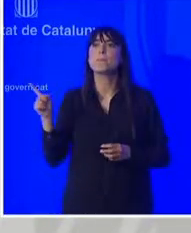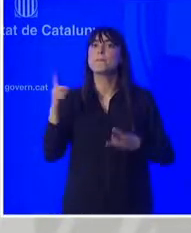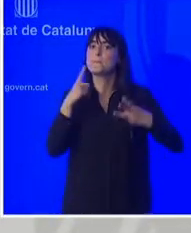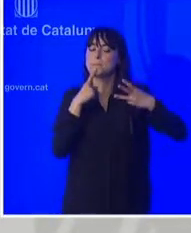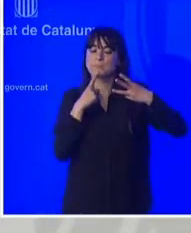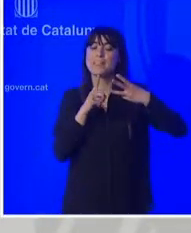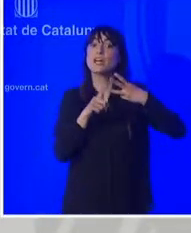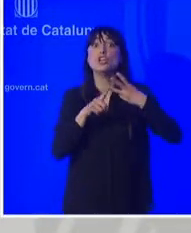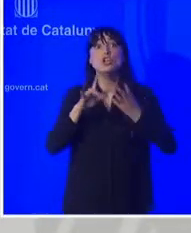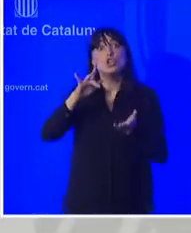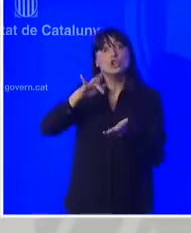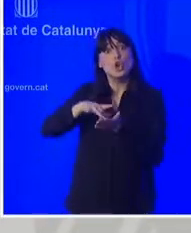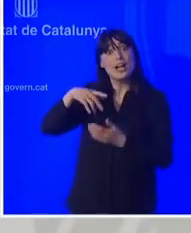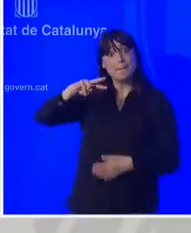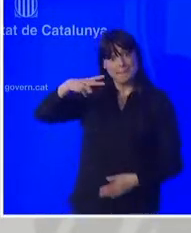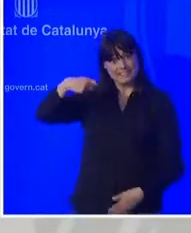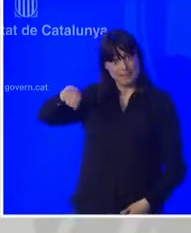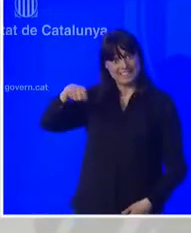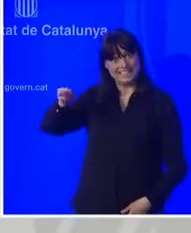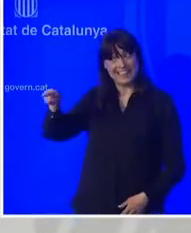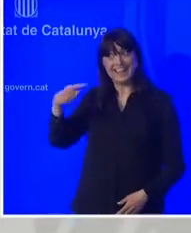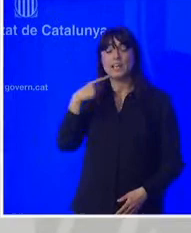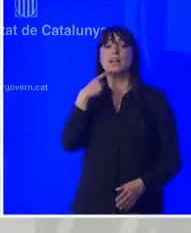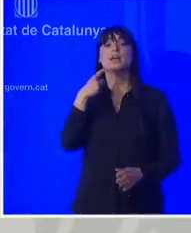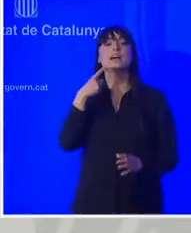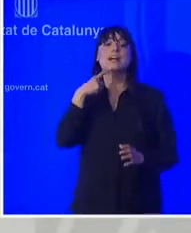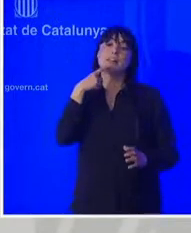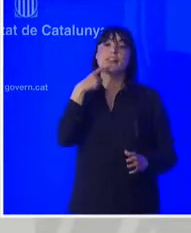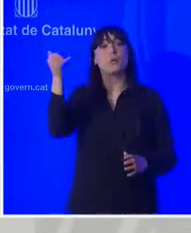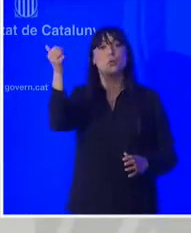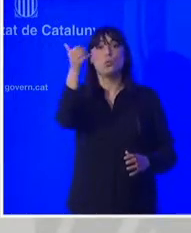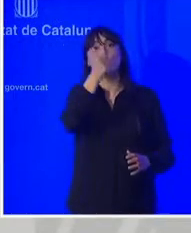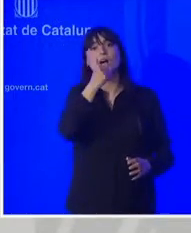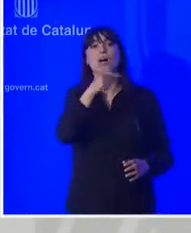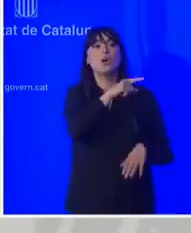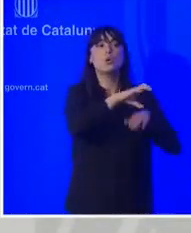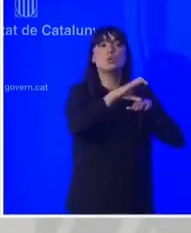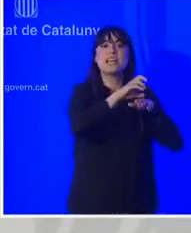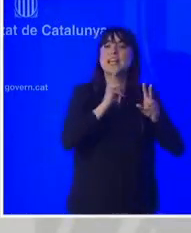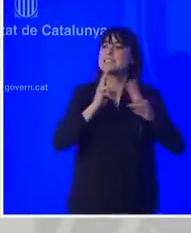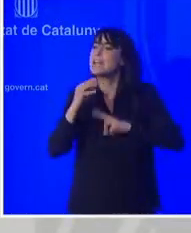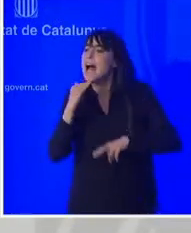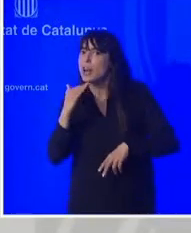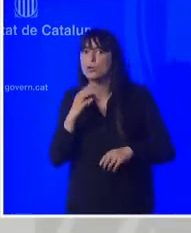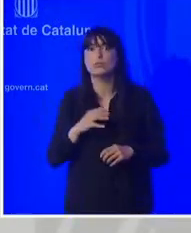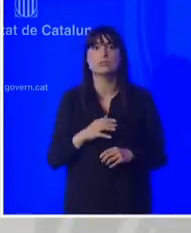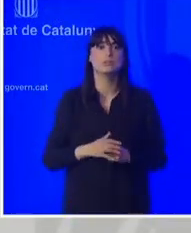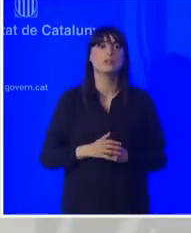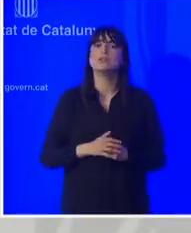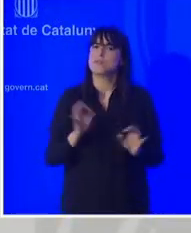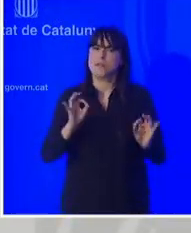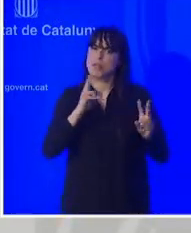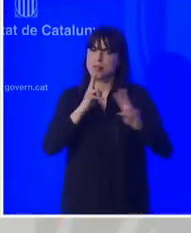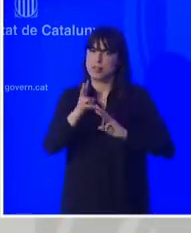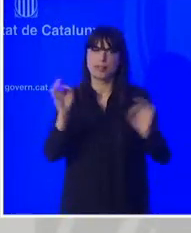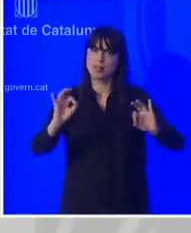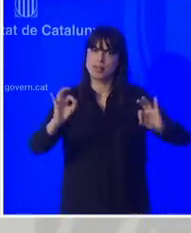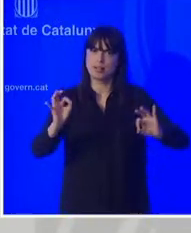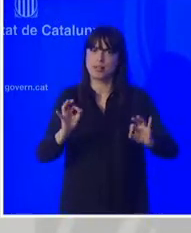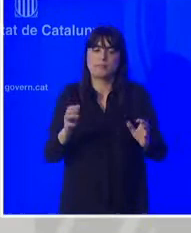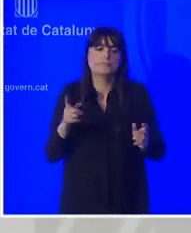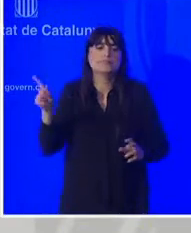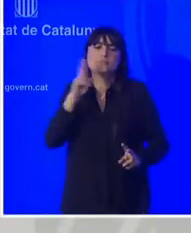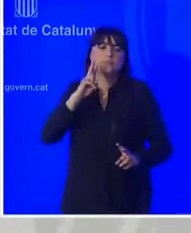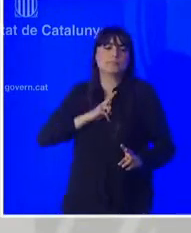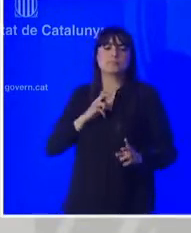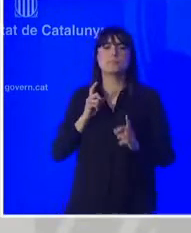n ha hagut cap intervenció ha estat tan sols un comentari en el per si de cas sent conscients tots doncs que aquests dies s'estan